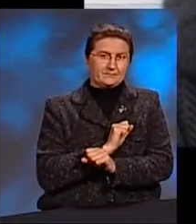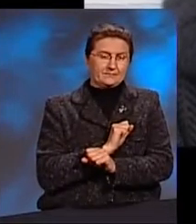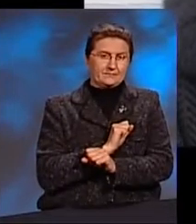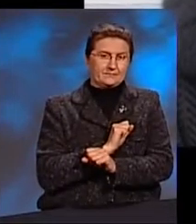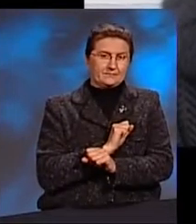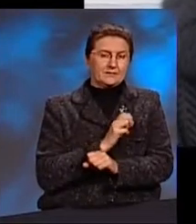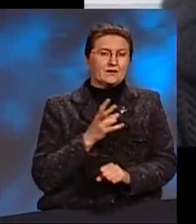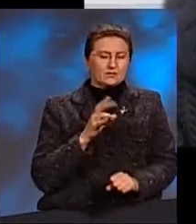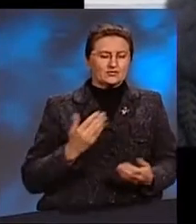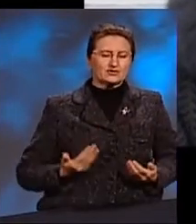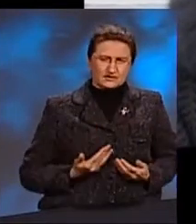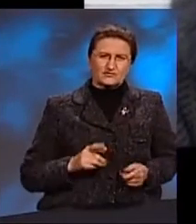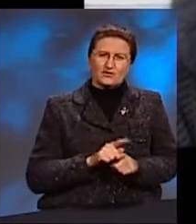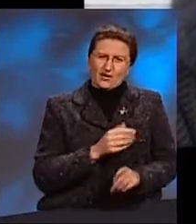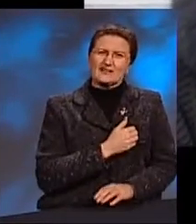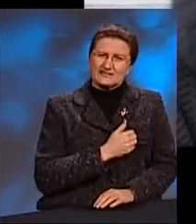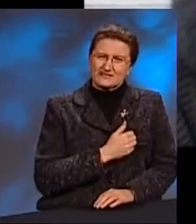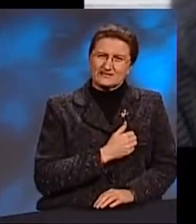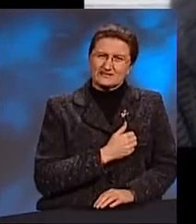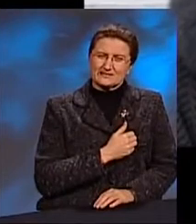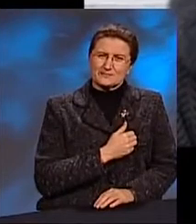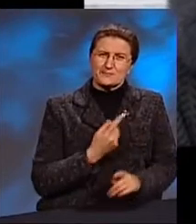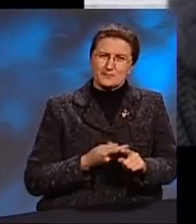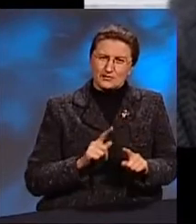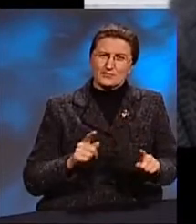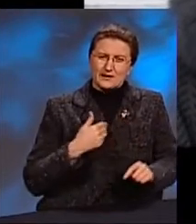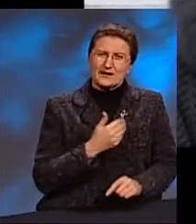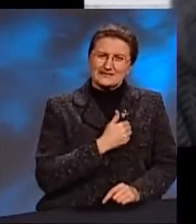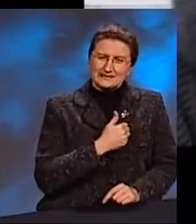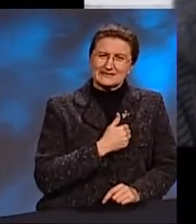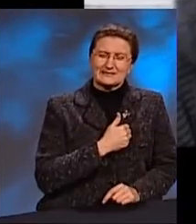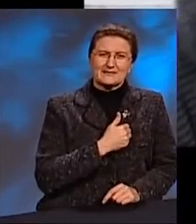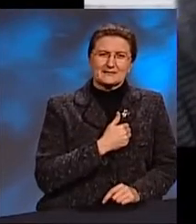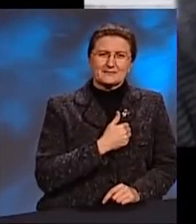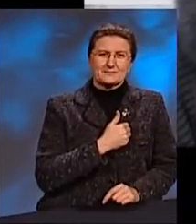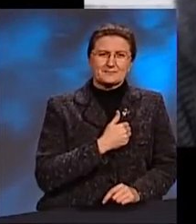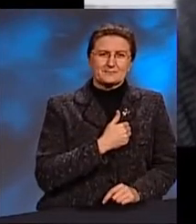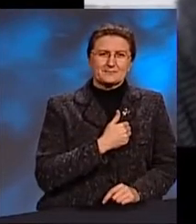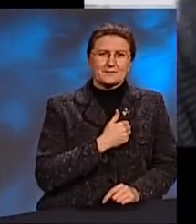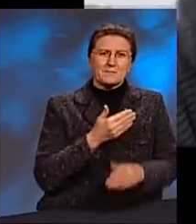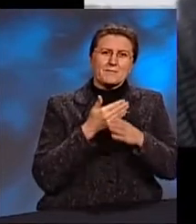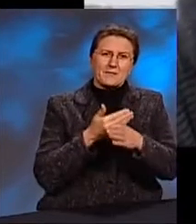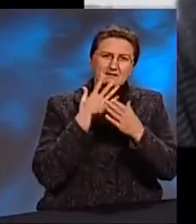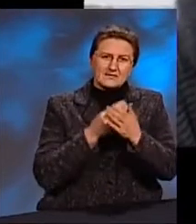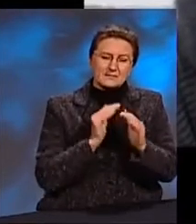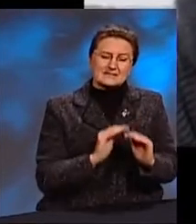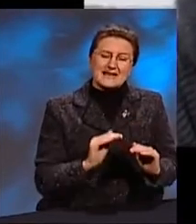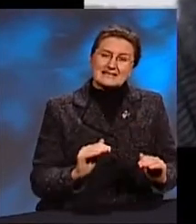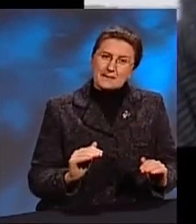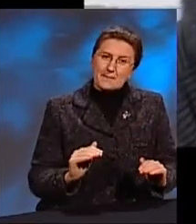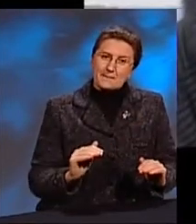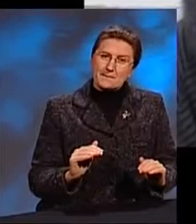Но жить все-таки хотелось, потому что мне хотелось помогать своим детям.